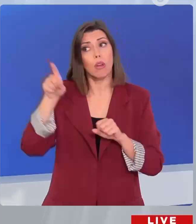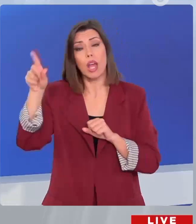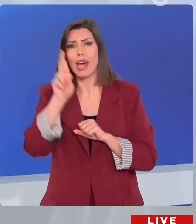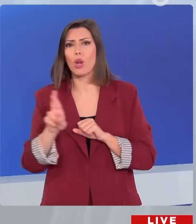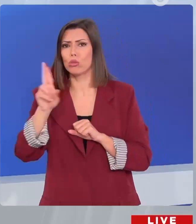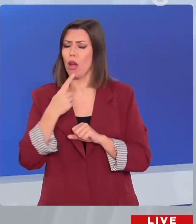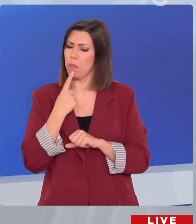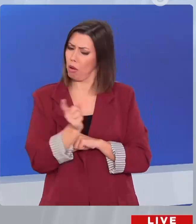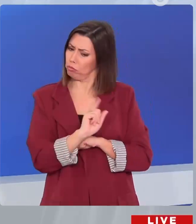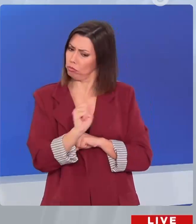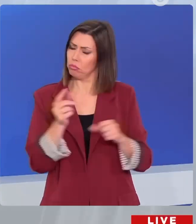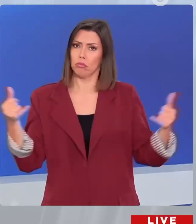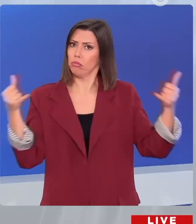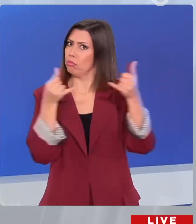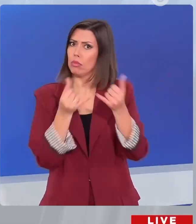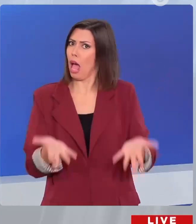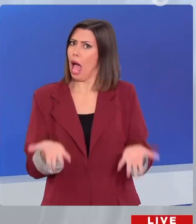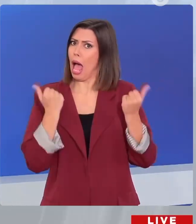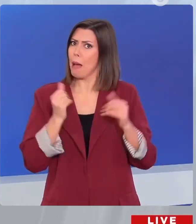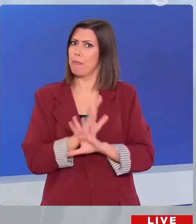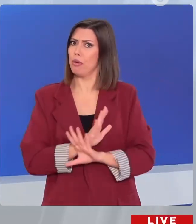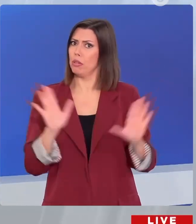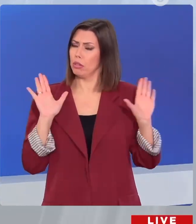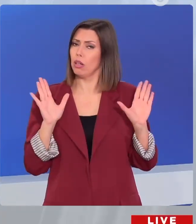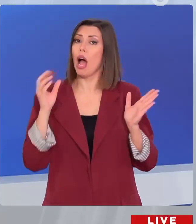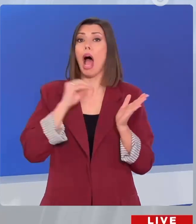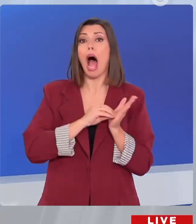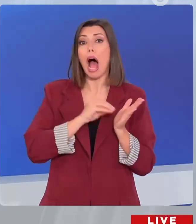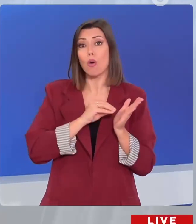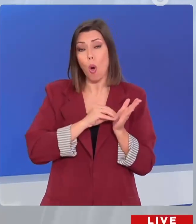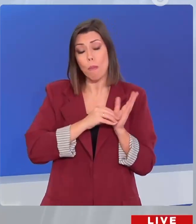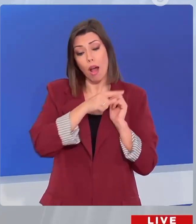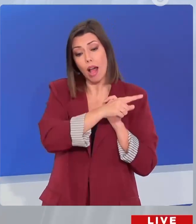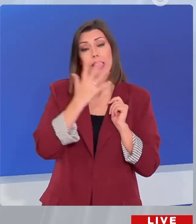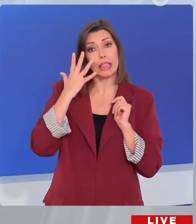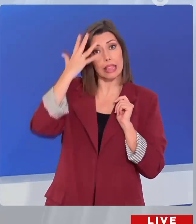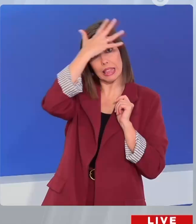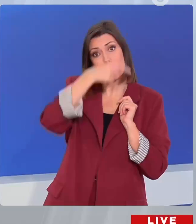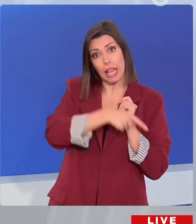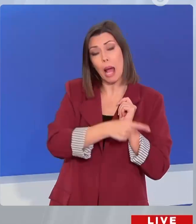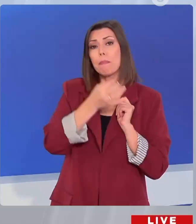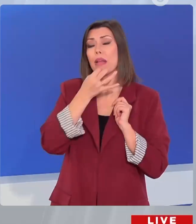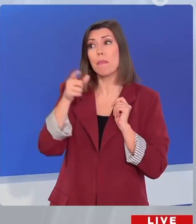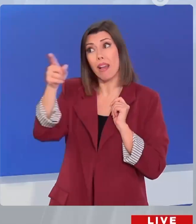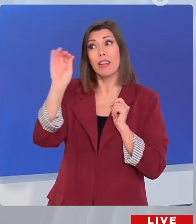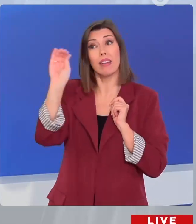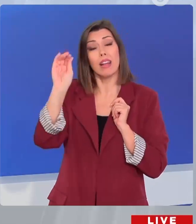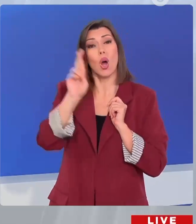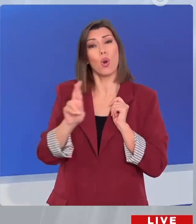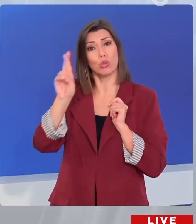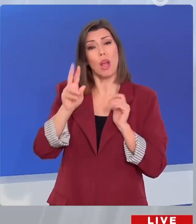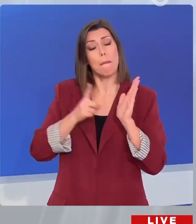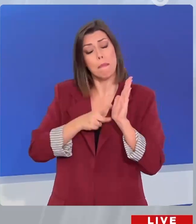άνδρες είχαν τηλεφωνική συνομιλία και πως μάλιστα ο επόμενος ένικος του Λευκού οίκου ζήτησε από το Ρώσιο πρόεδρο να αποφύγει περαιτέρω κλιμάκωση στα